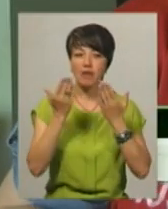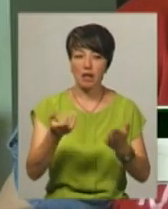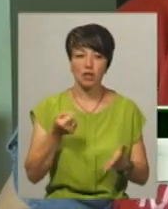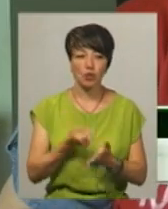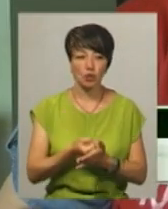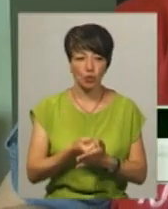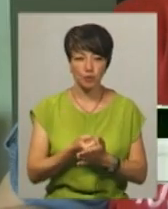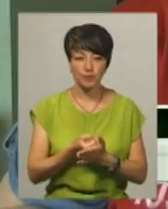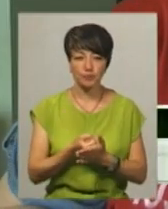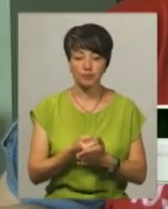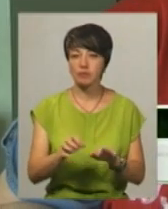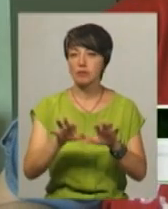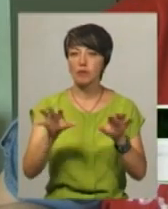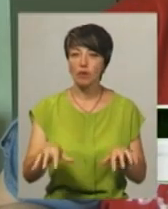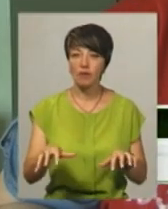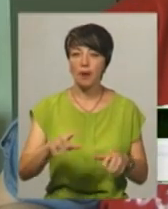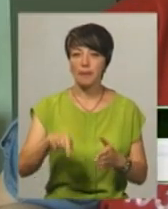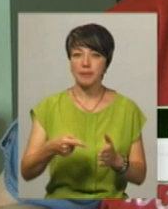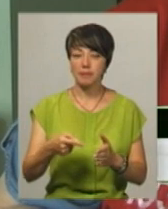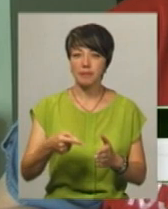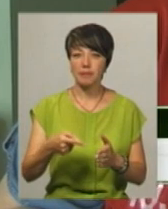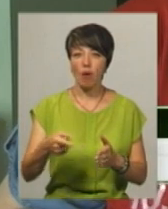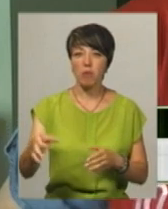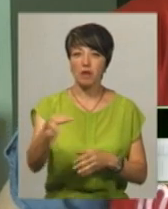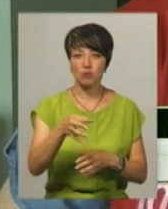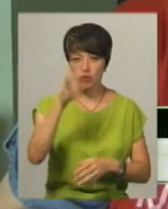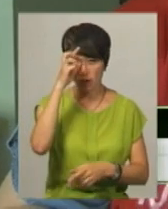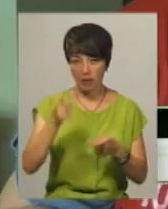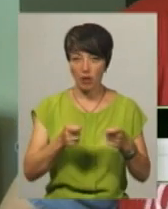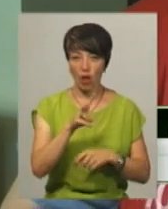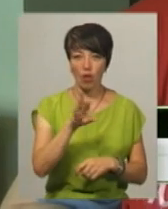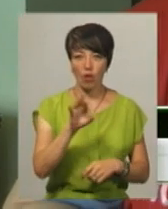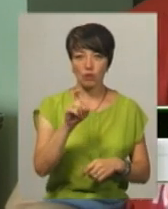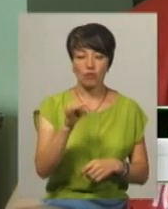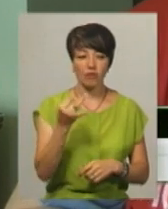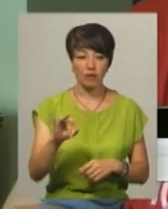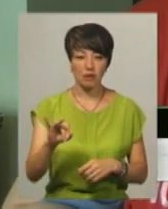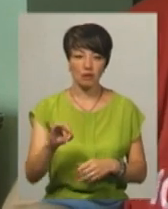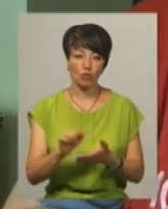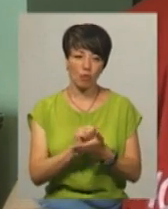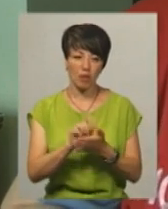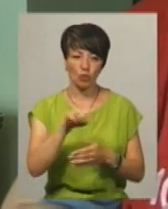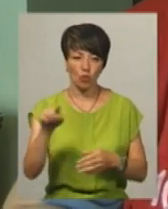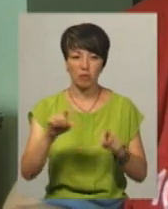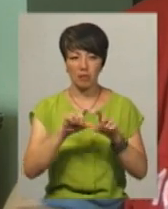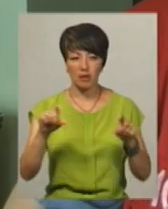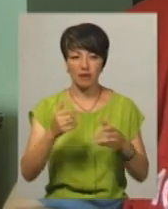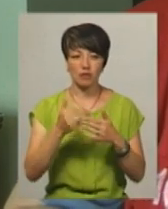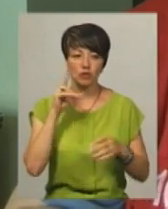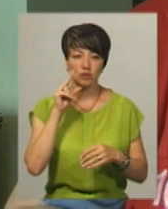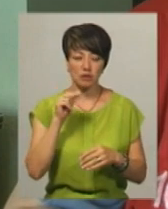голови Хмельницької обласної державної адміністрації Лозового, вихідний документ 22 від 01.04